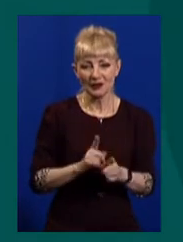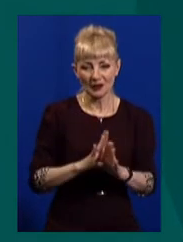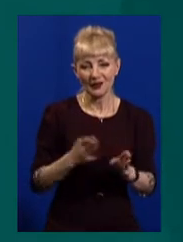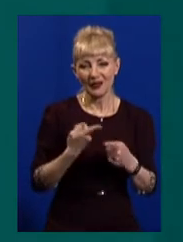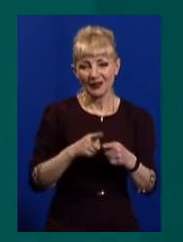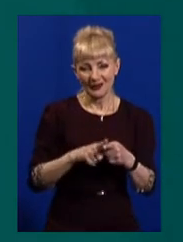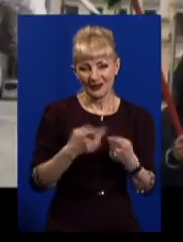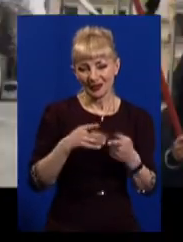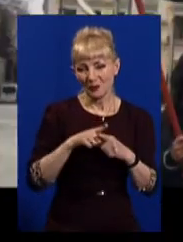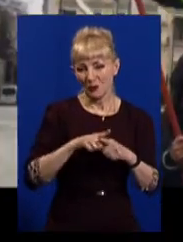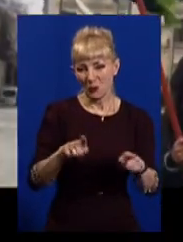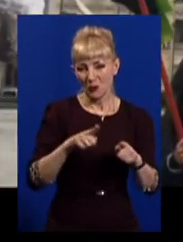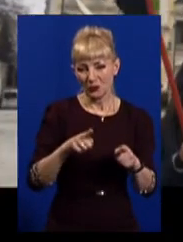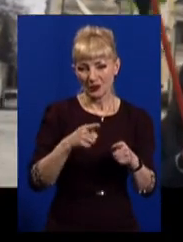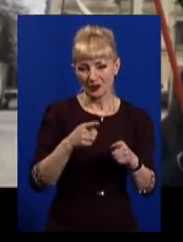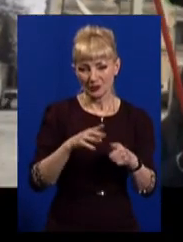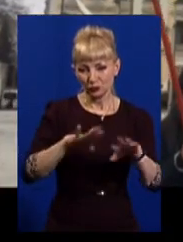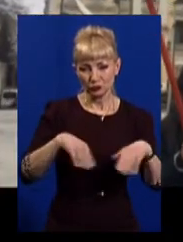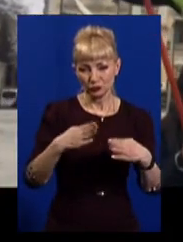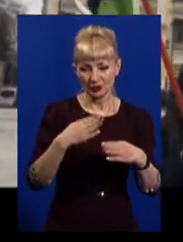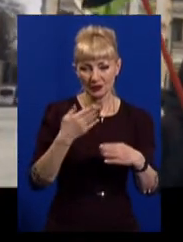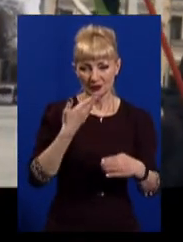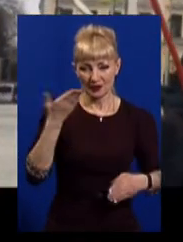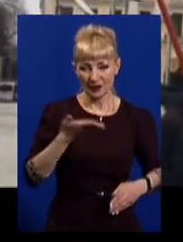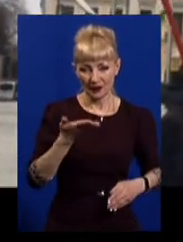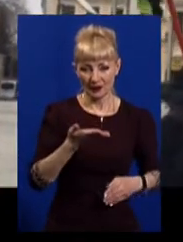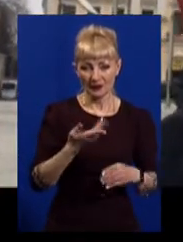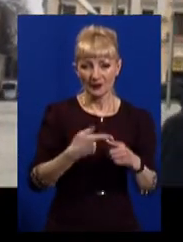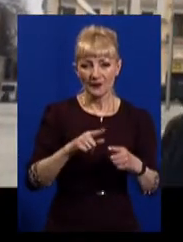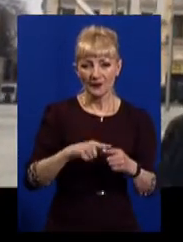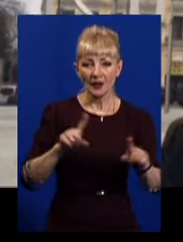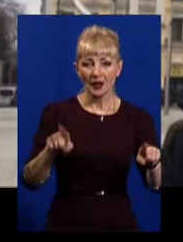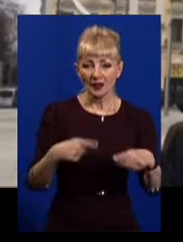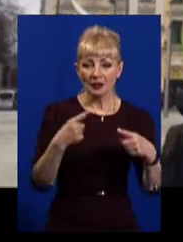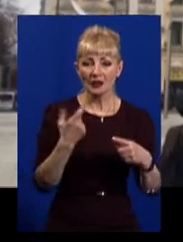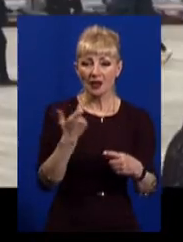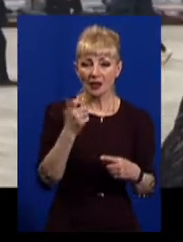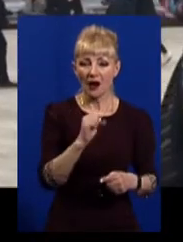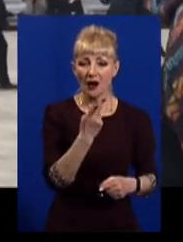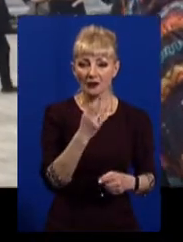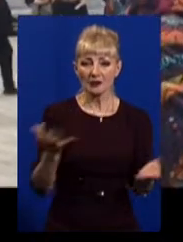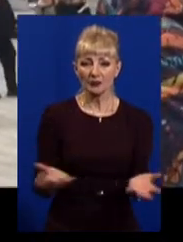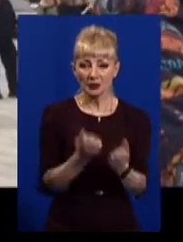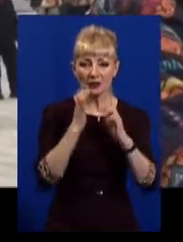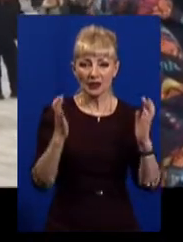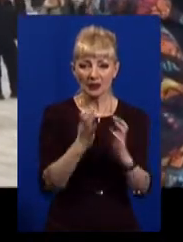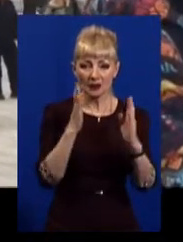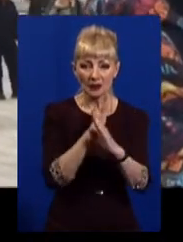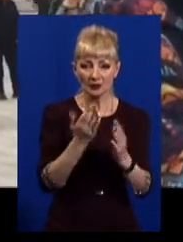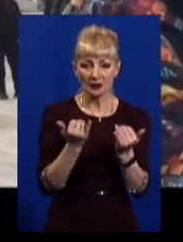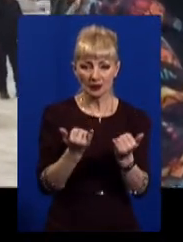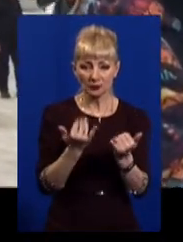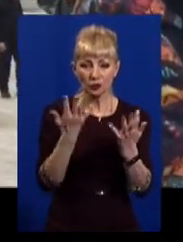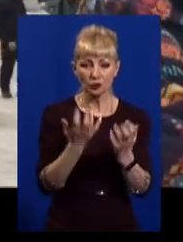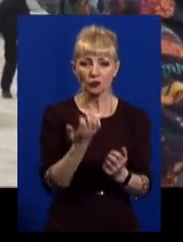За словами організатора Харківської акції, підтримати глобальний страйк за збереження клімату сьогодні вийшли